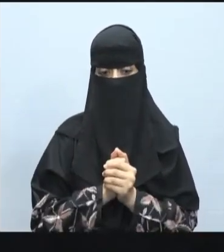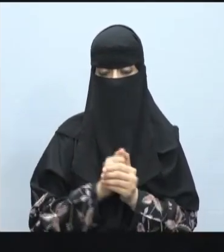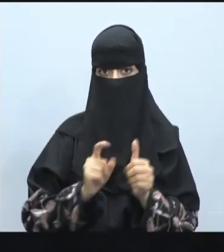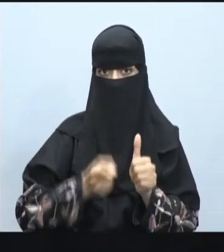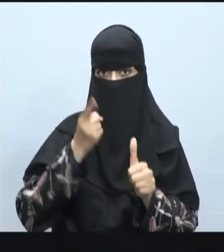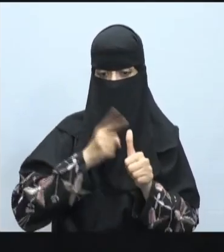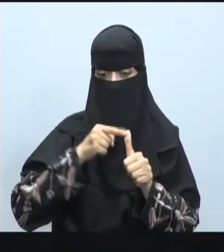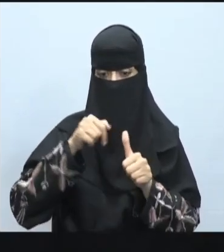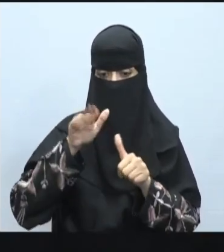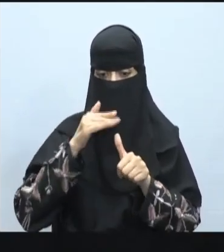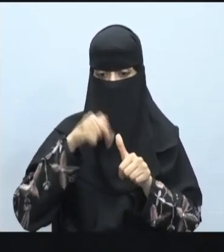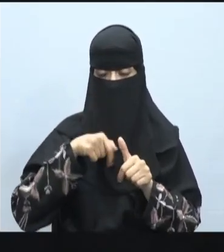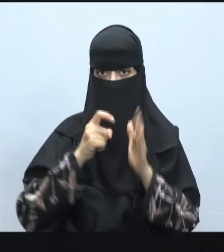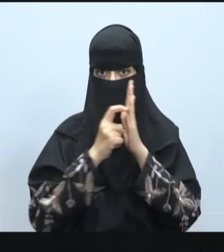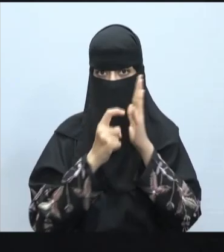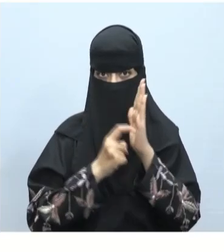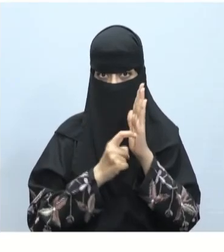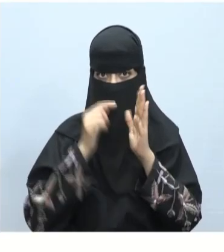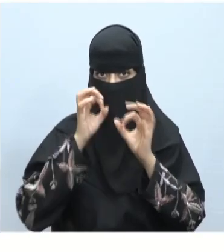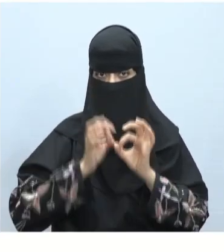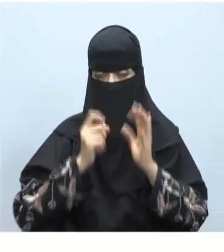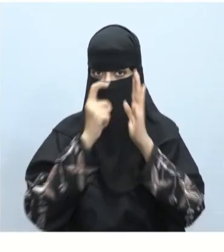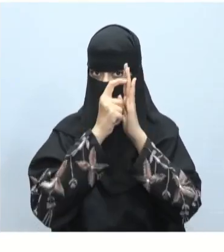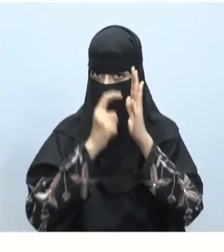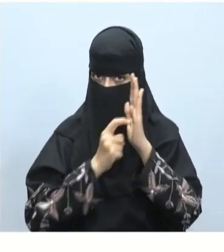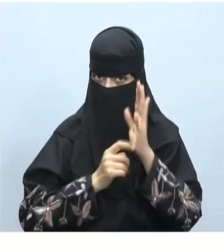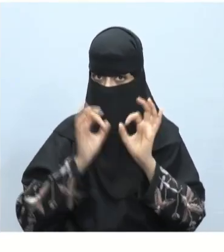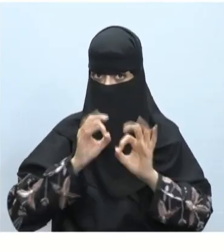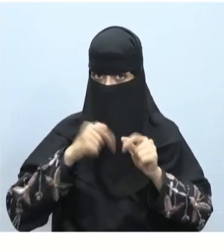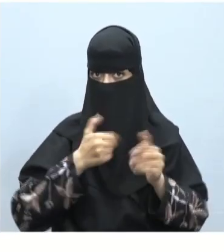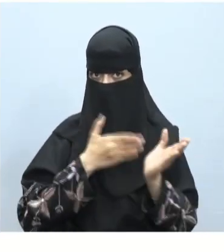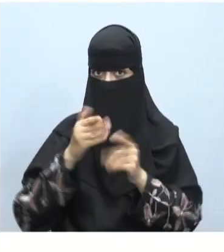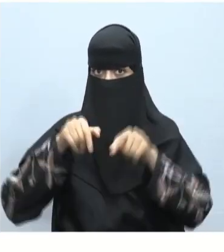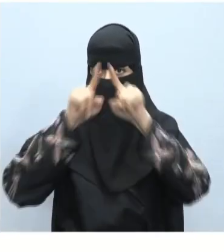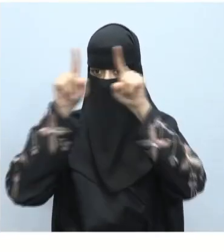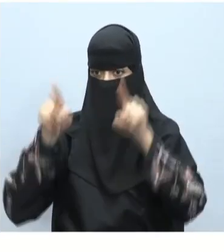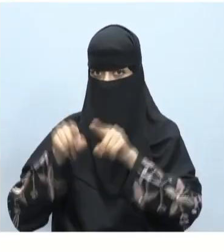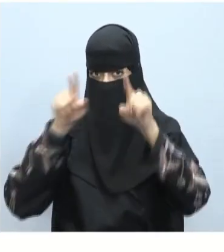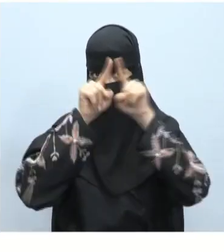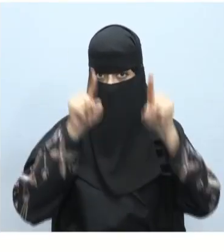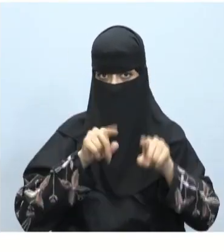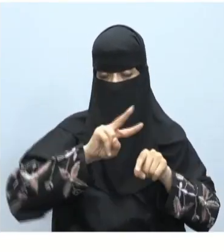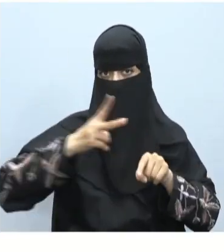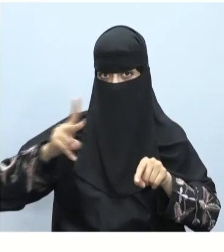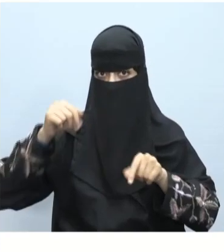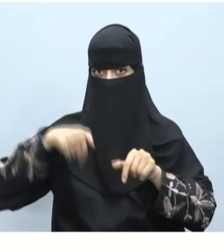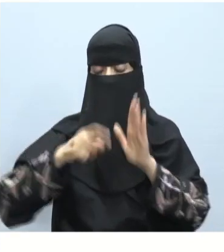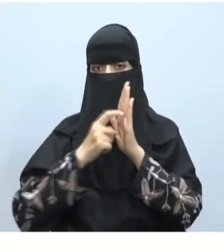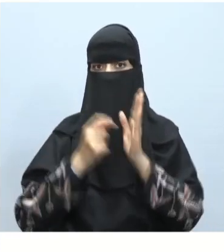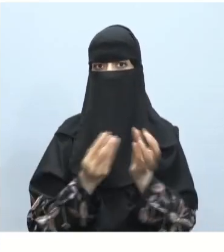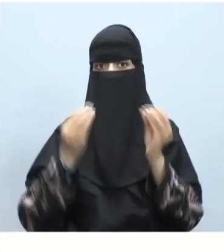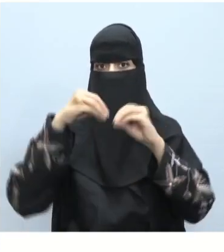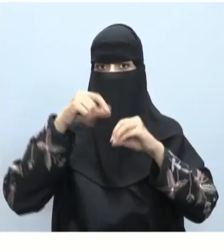أول هذه الأسباب التنظيم يتيح لك وجود صفحات إلكترونية متعددة تنظيم